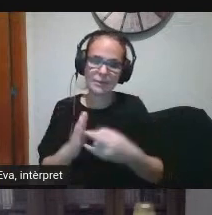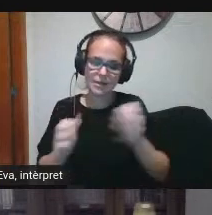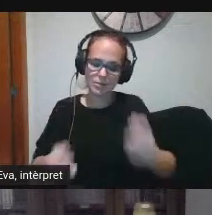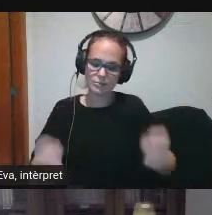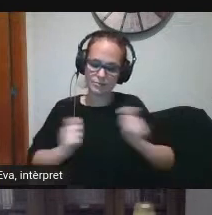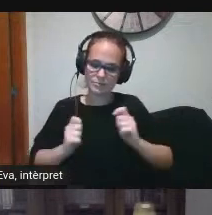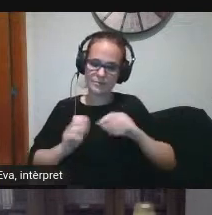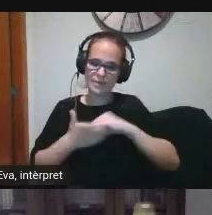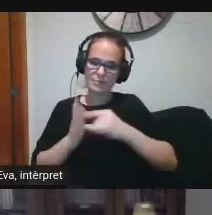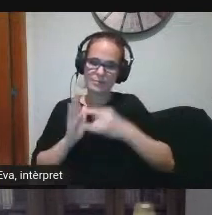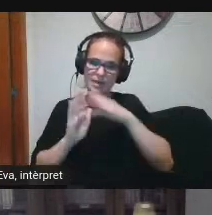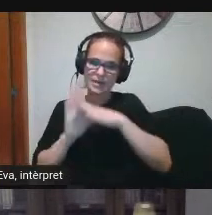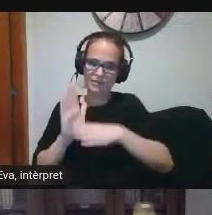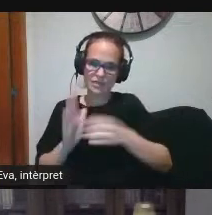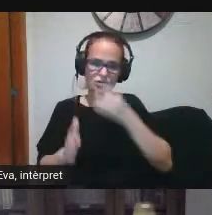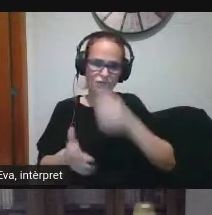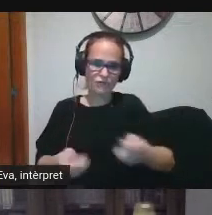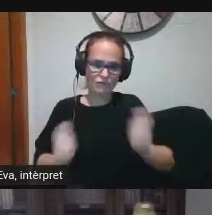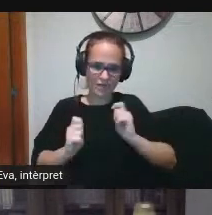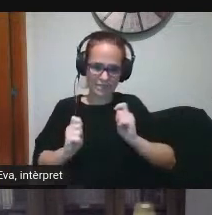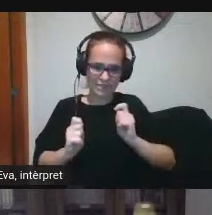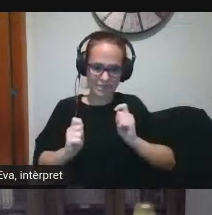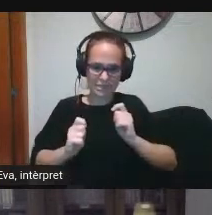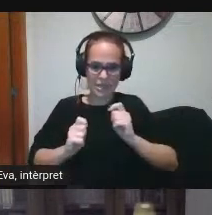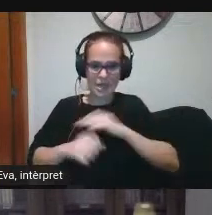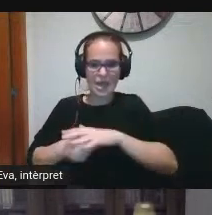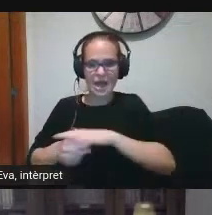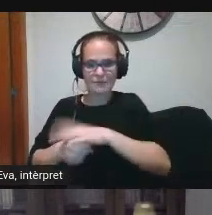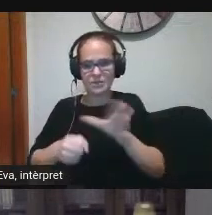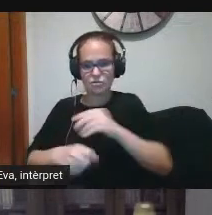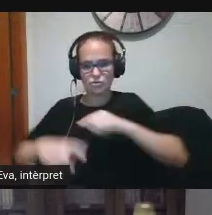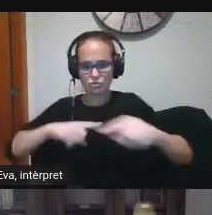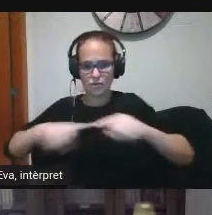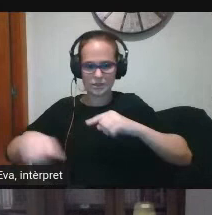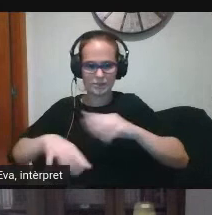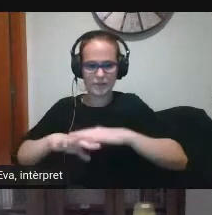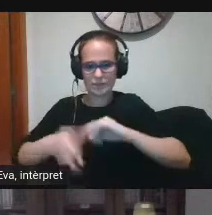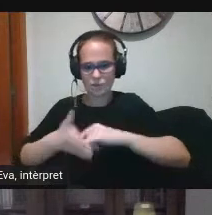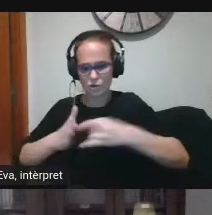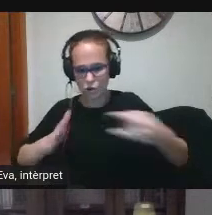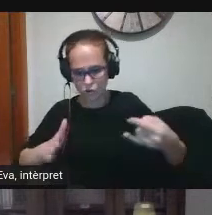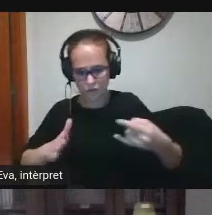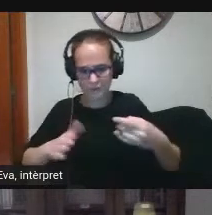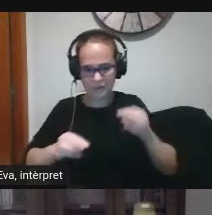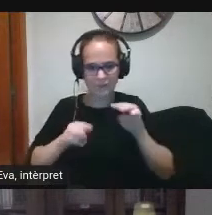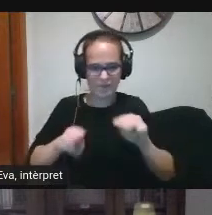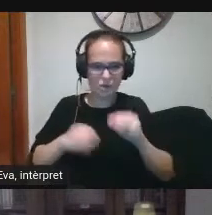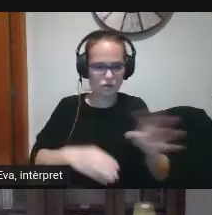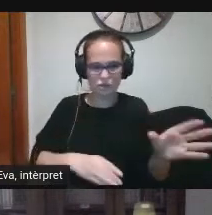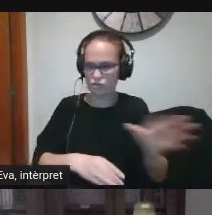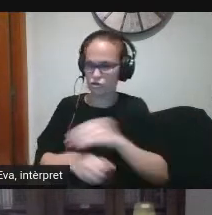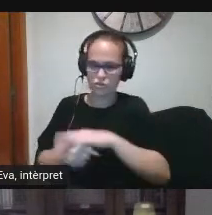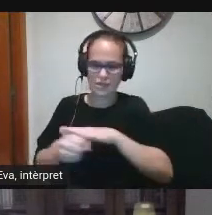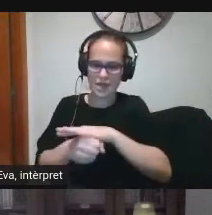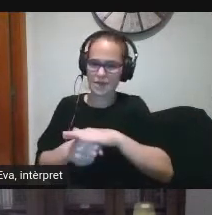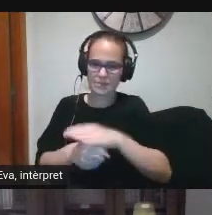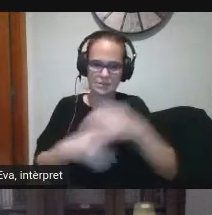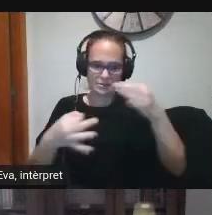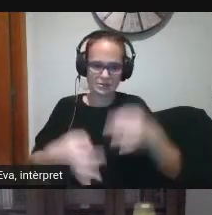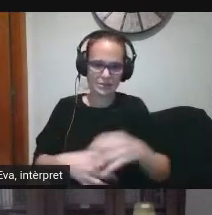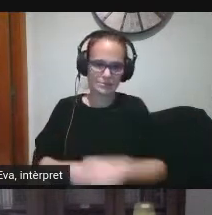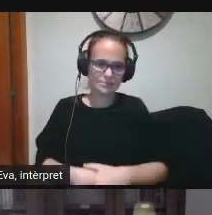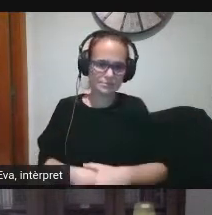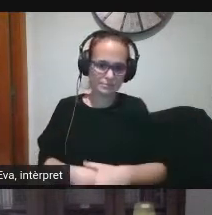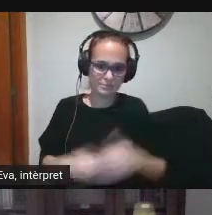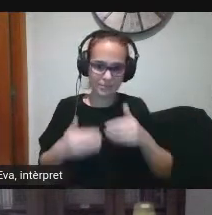planificació de tots els àmbits organitzatius tecnològics i pedagògics properament com